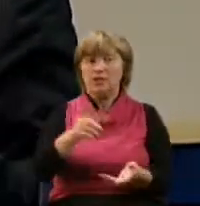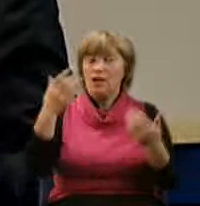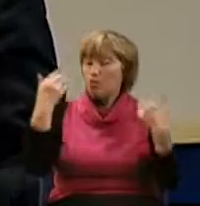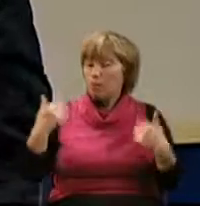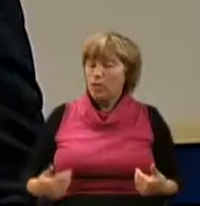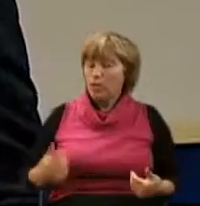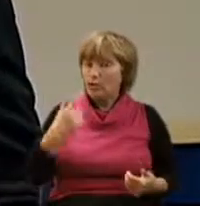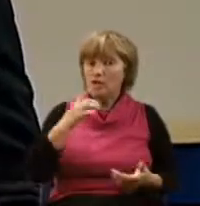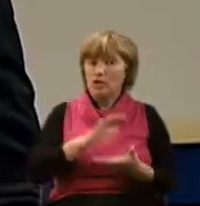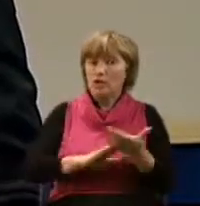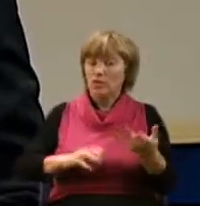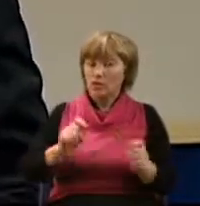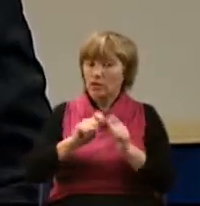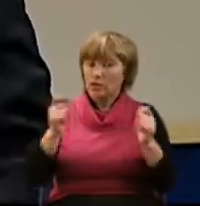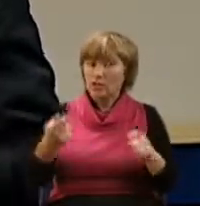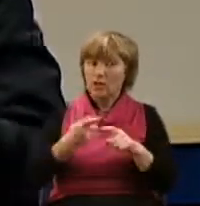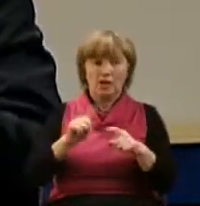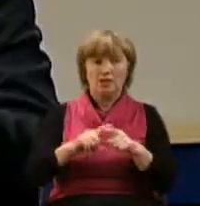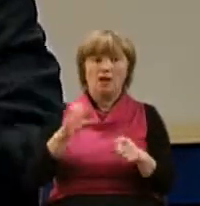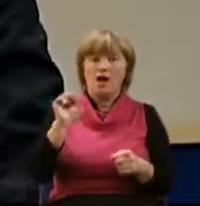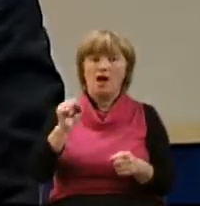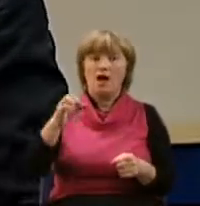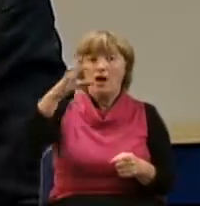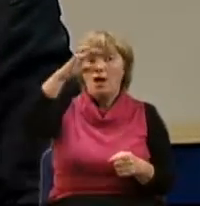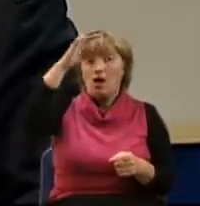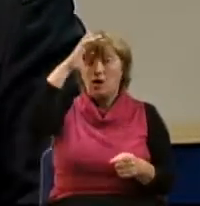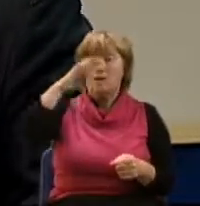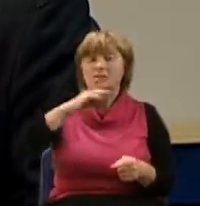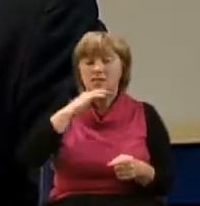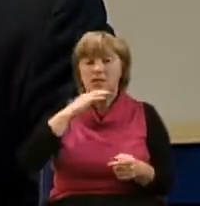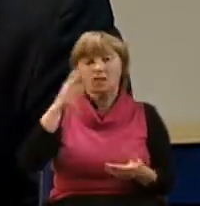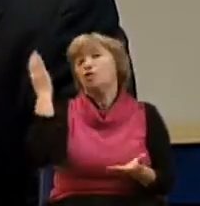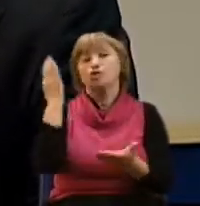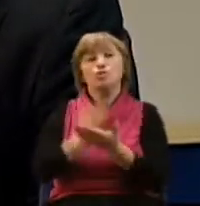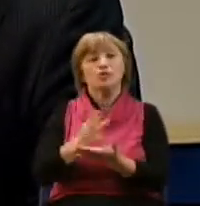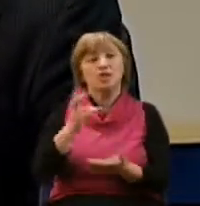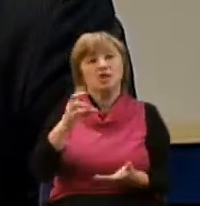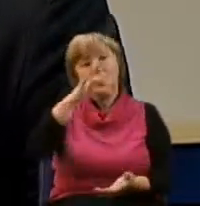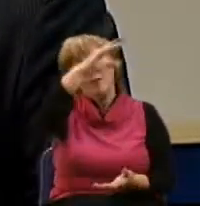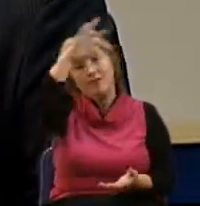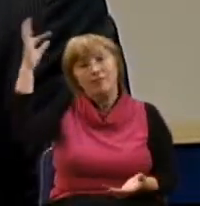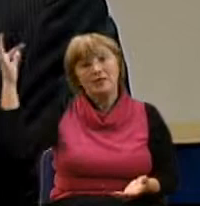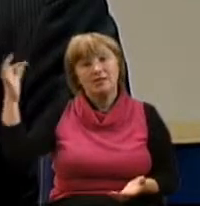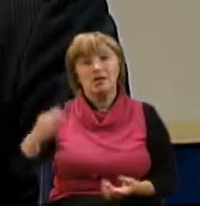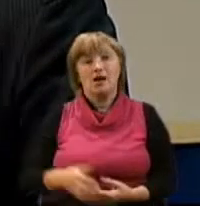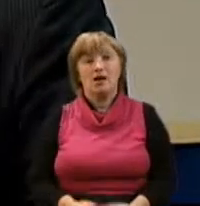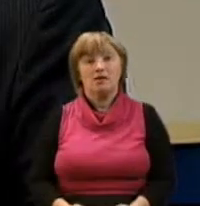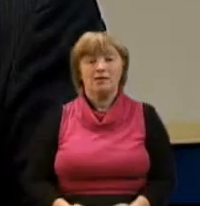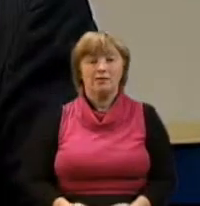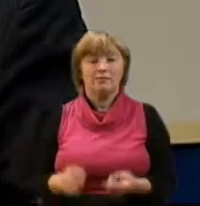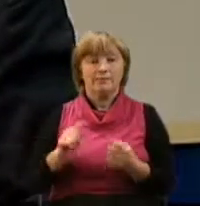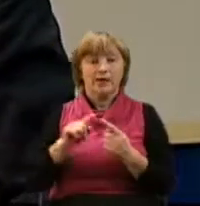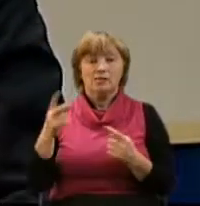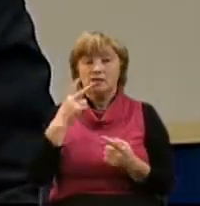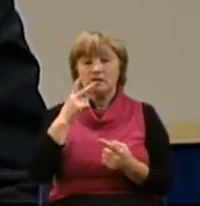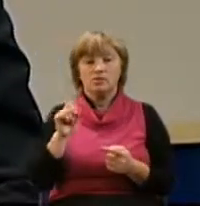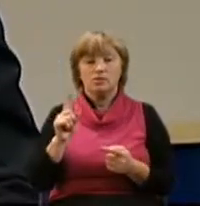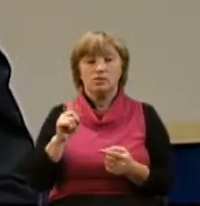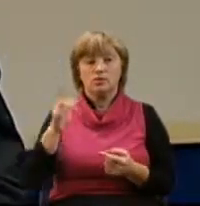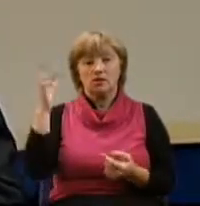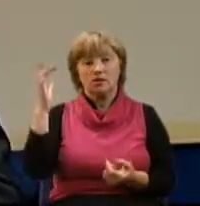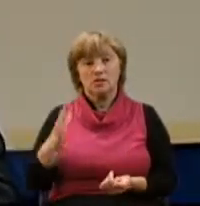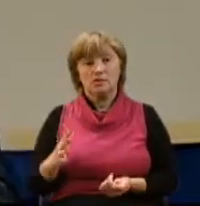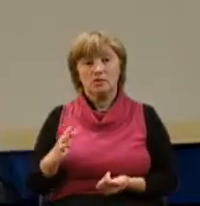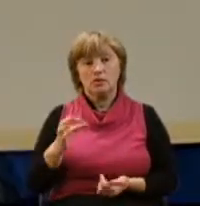плоть и не кровь открыли тебе это, а Отец Мой Сущий на небесах. И дальше мы видим, что